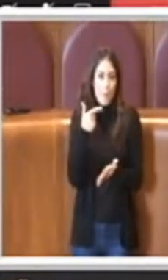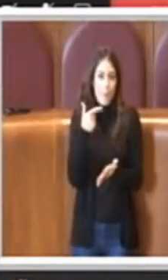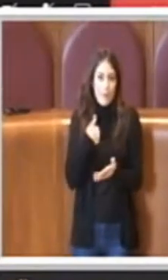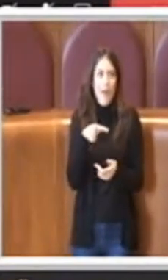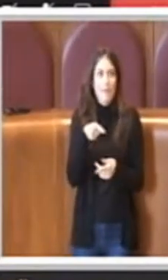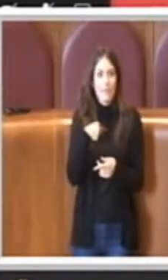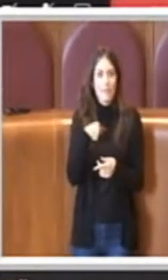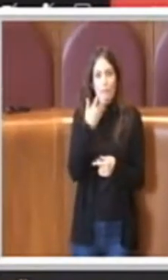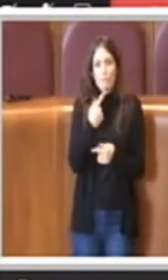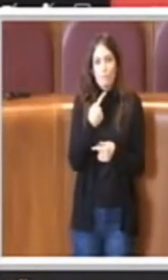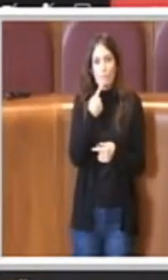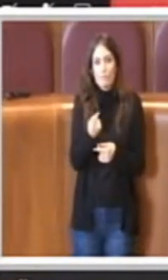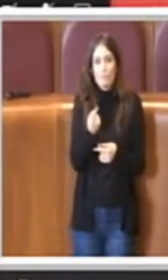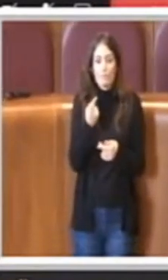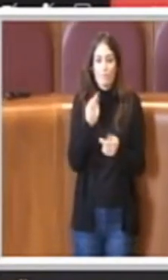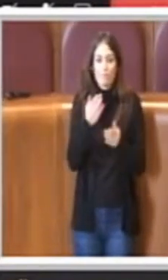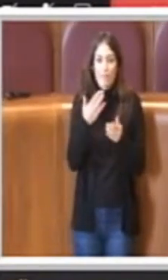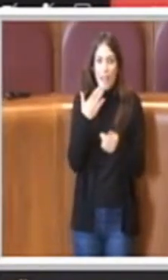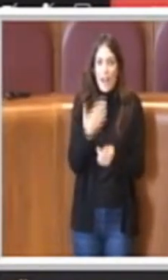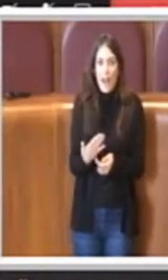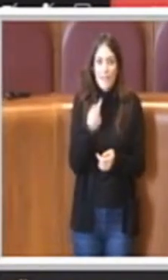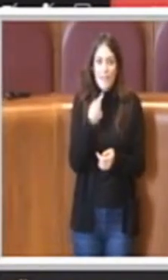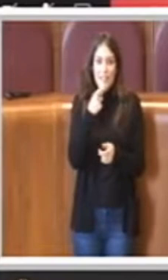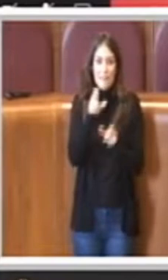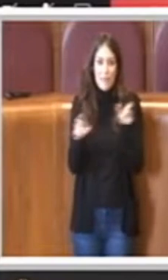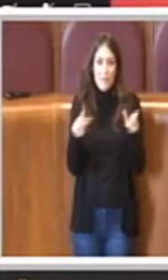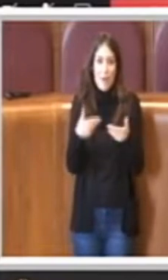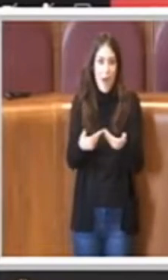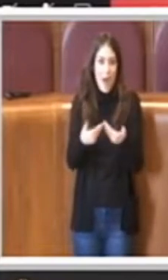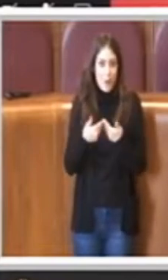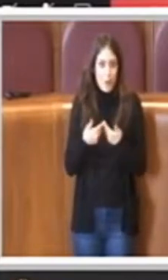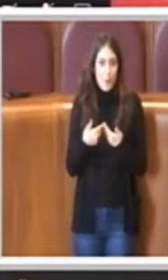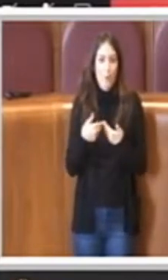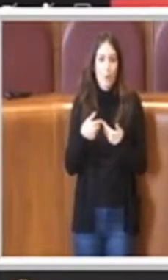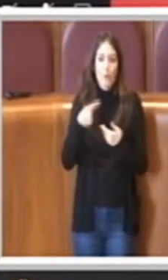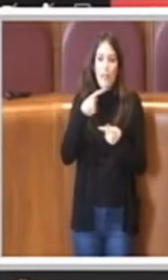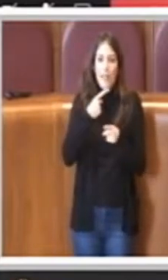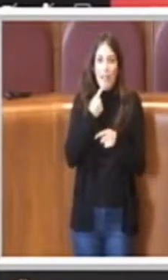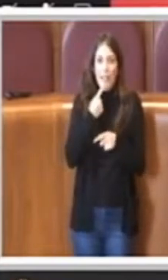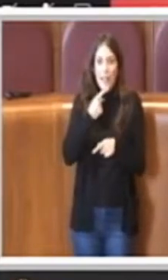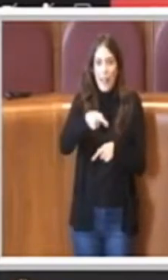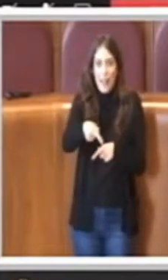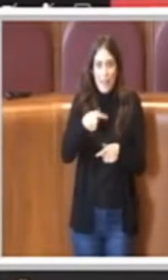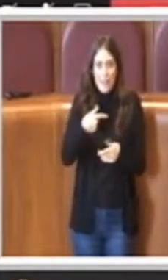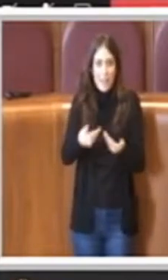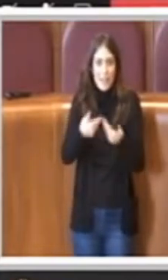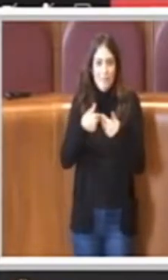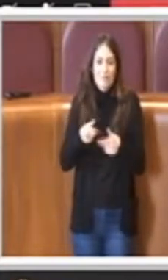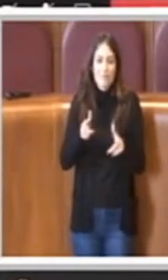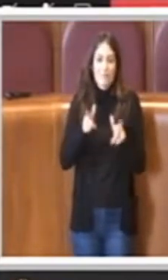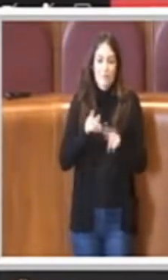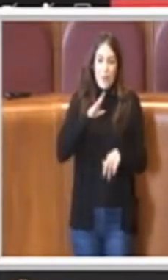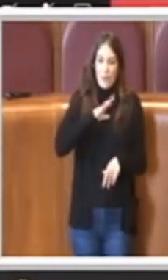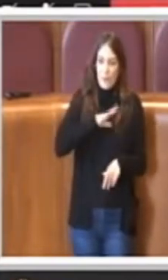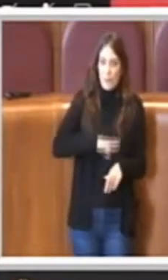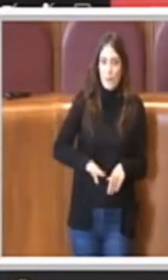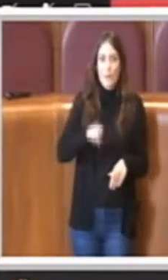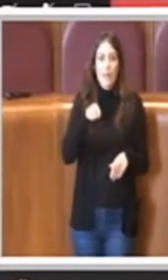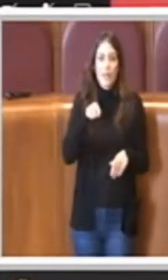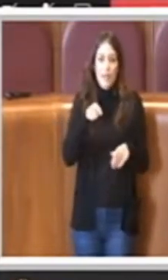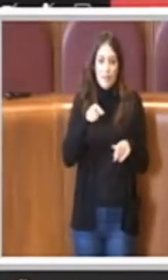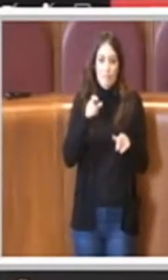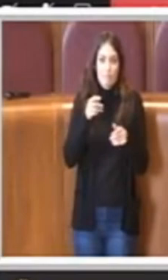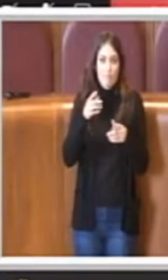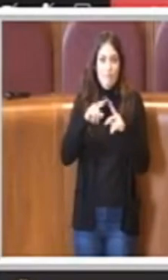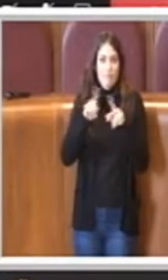contribuito e contribuiranno poi a dare sollievo alle attività produttive già in